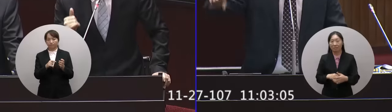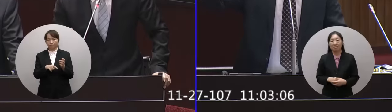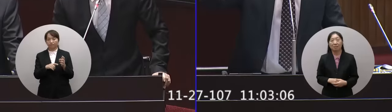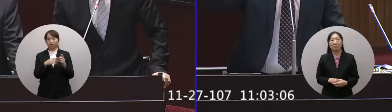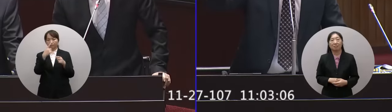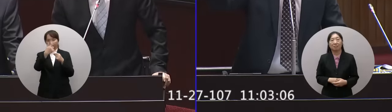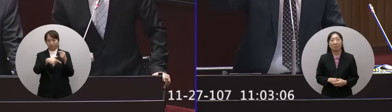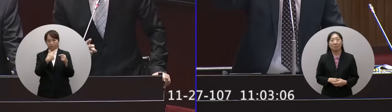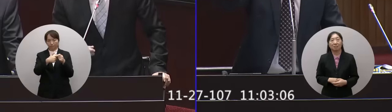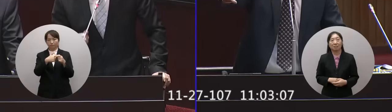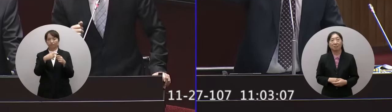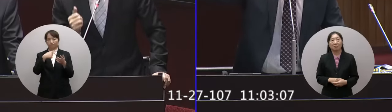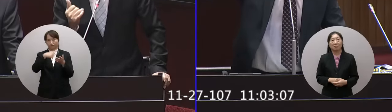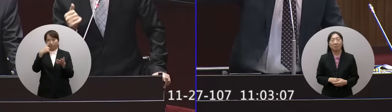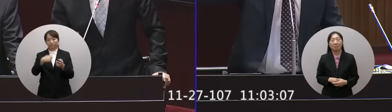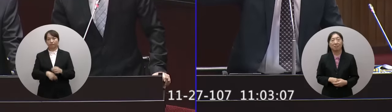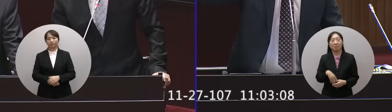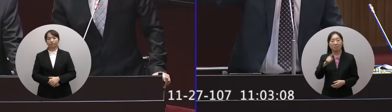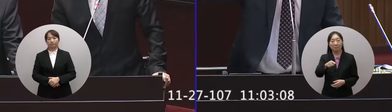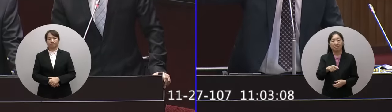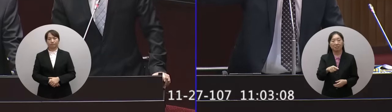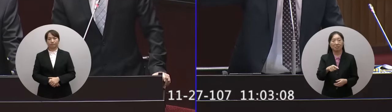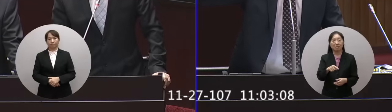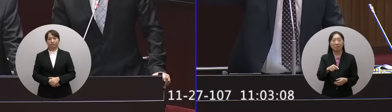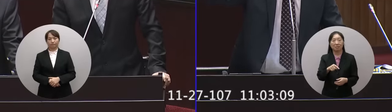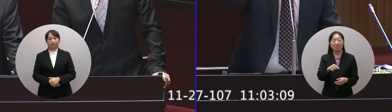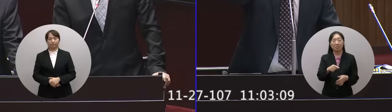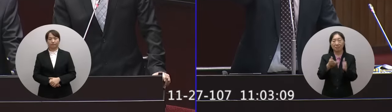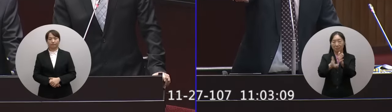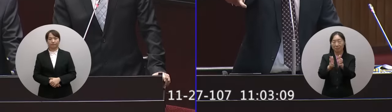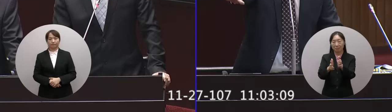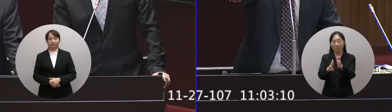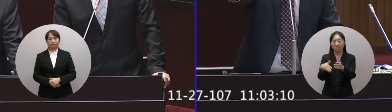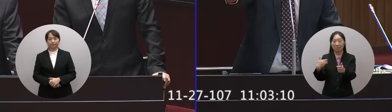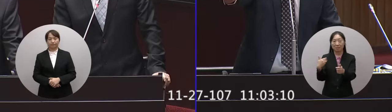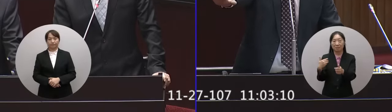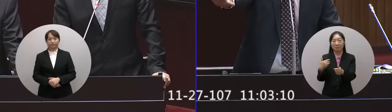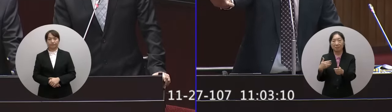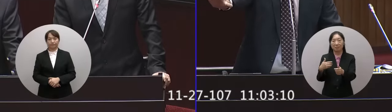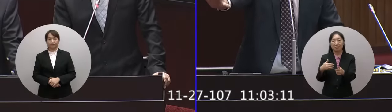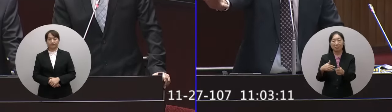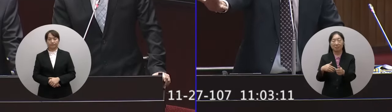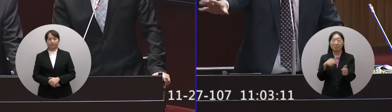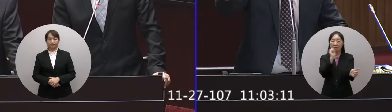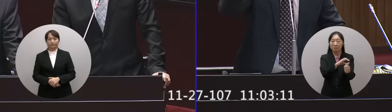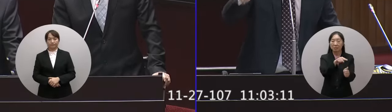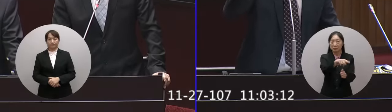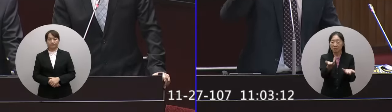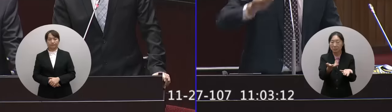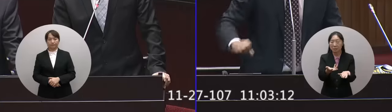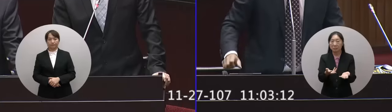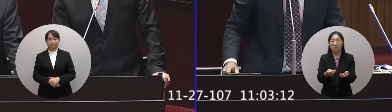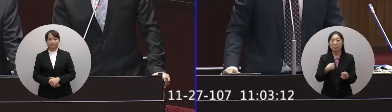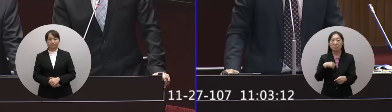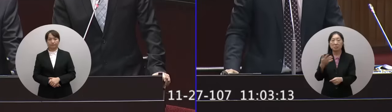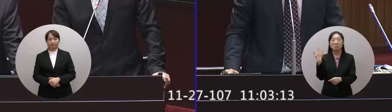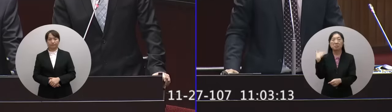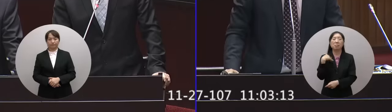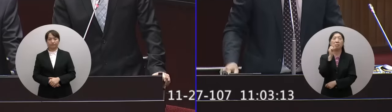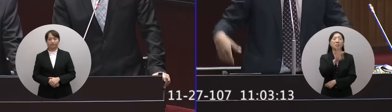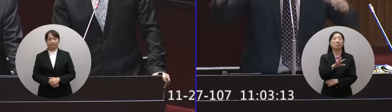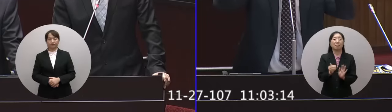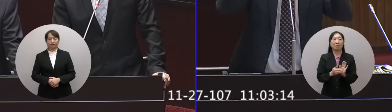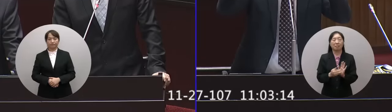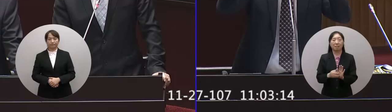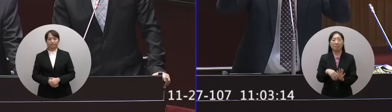這是六年嘛以後被台電台鐵給你那些胡說八道的說詞我上次質詢我就跟你講